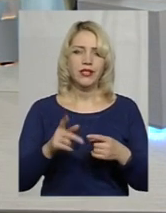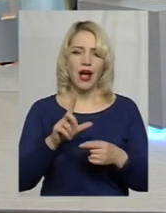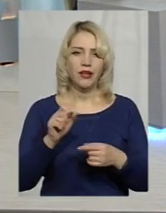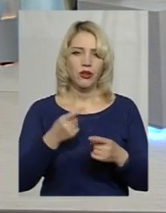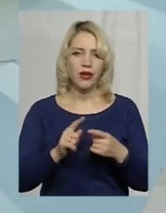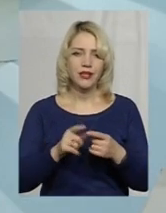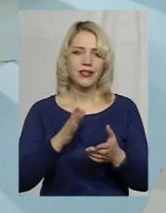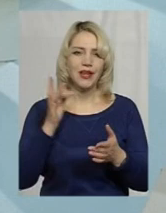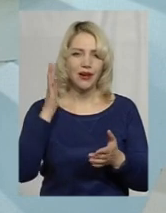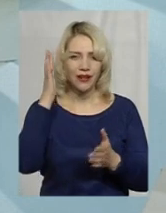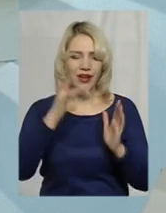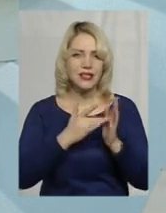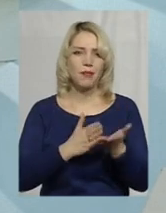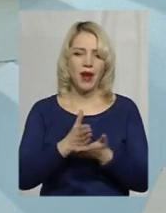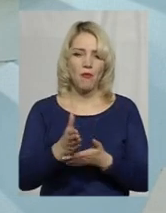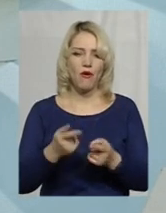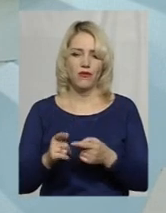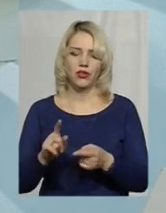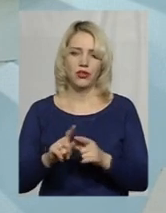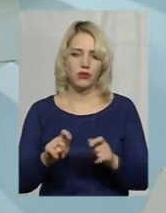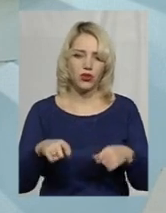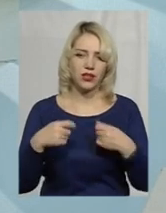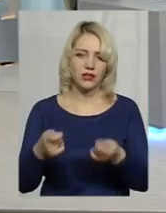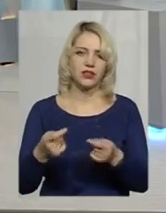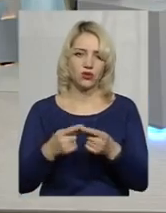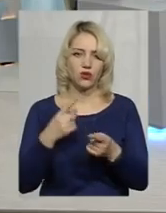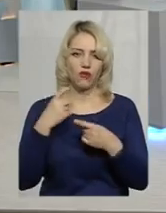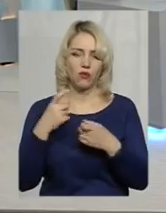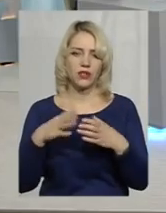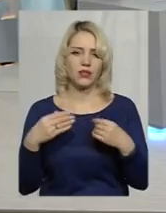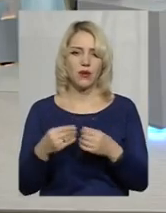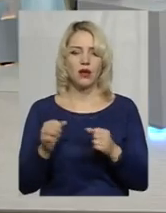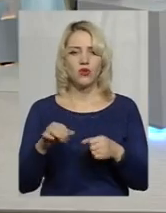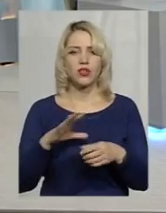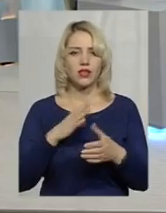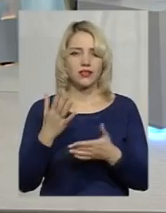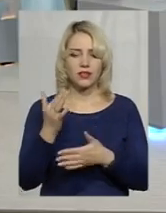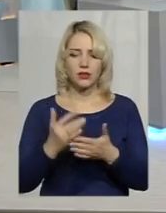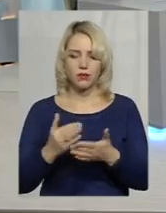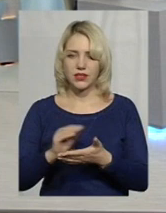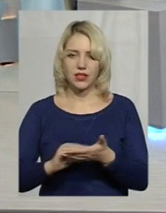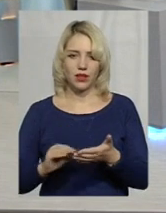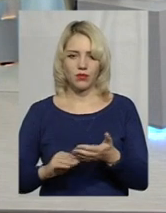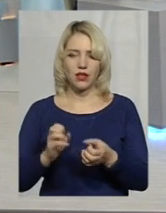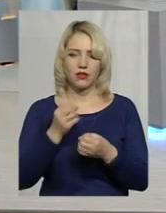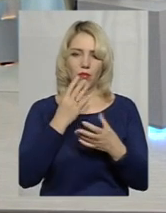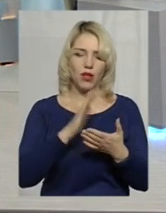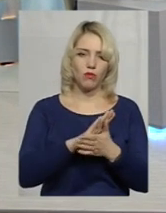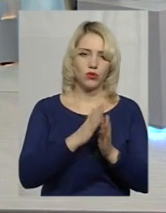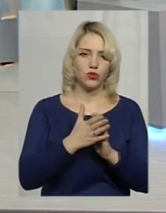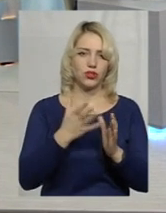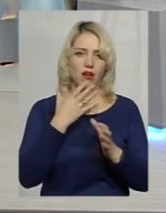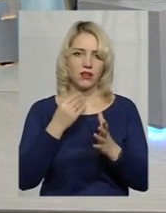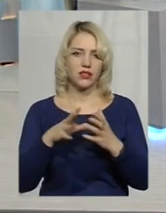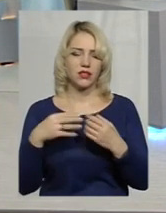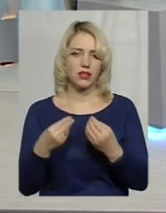чи ли спрямовано тій чи іншій сім'ї донести ту інформацію. Свого роду навіть скласти якісь списки, так, благополучних, гарних таких от